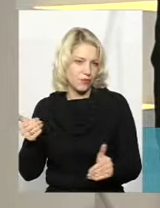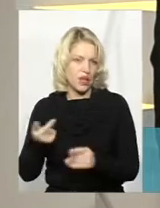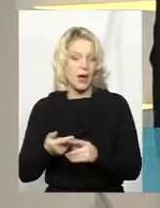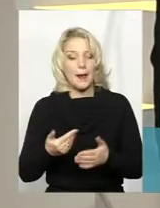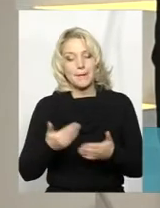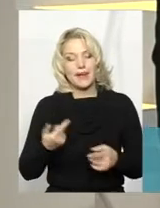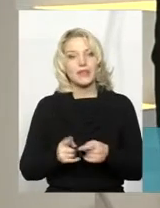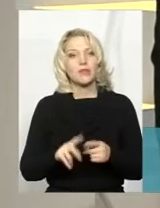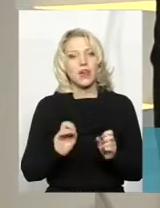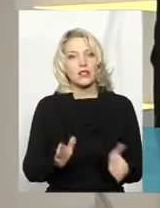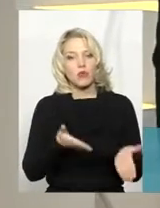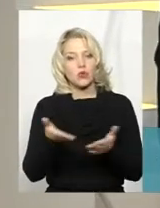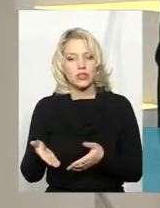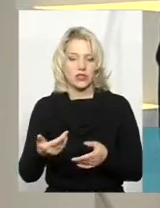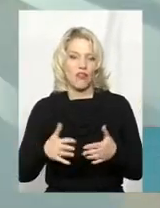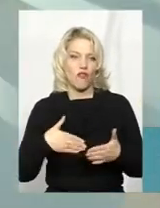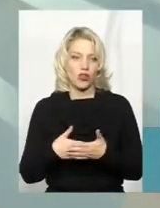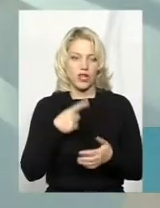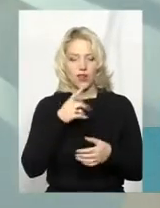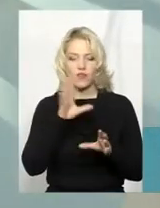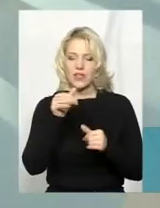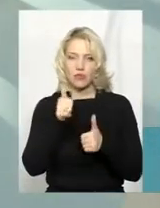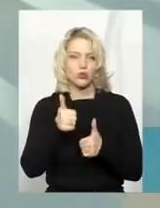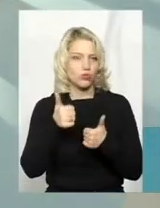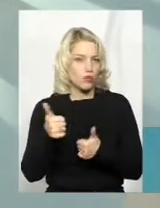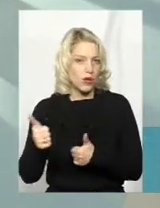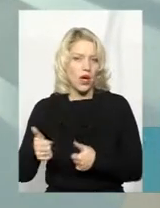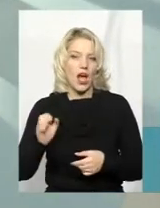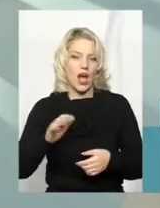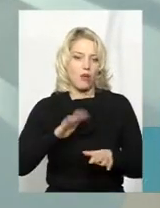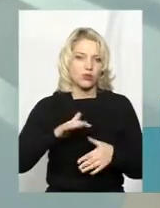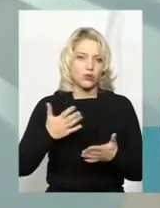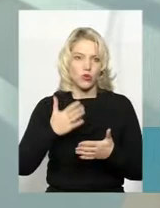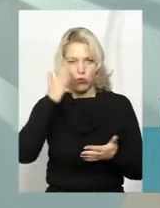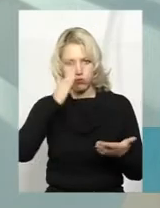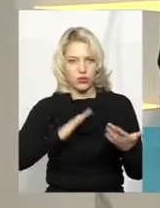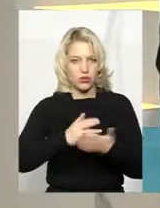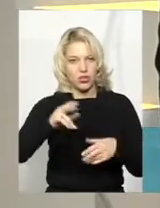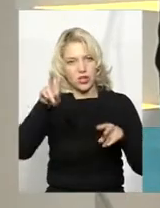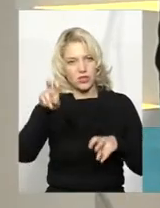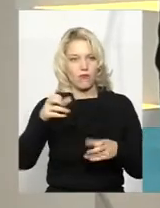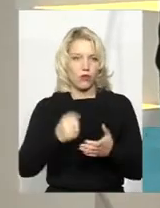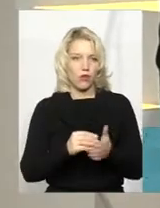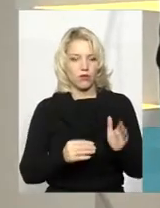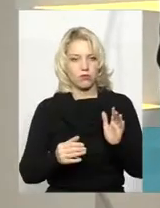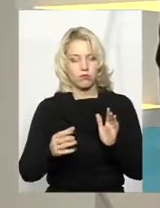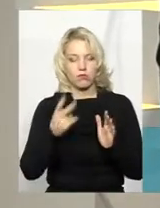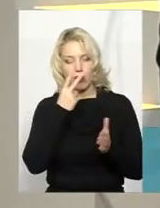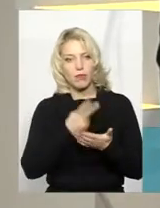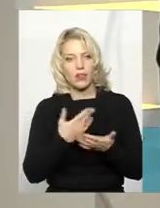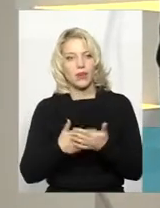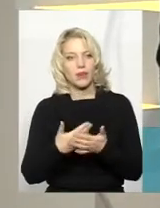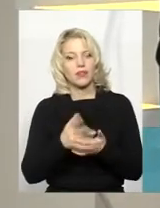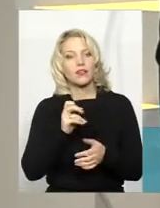запросити волонтерів, кажуть, що усе буде дуже добре, а потім, наприклад, з якоюсь політичною символікою, можливо, побачити. Тобто,